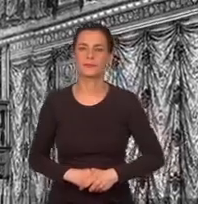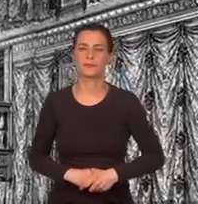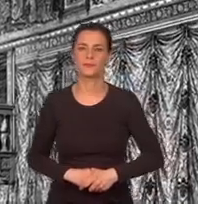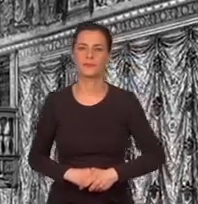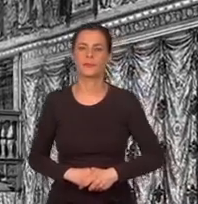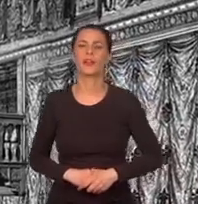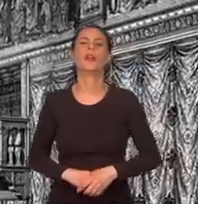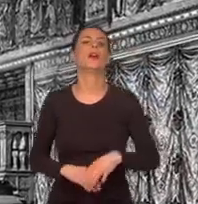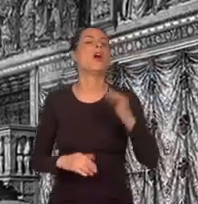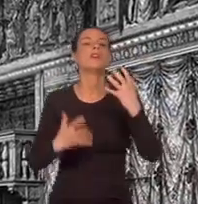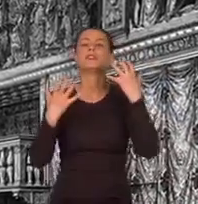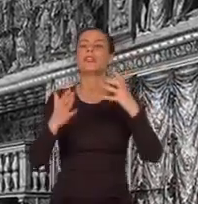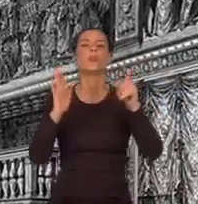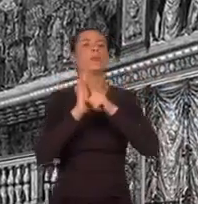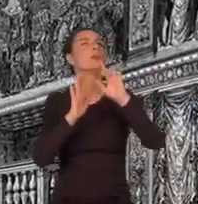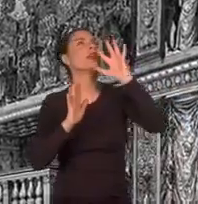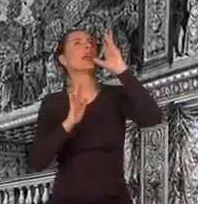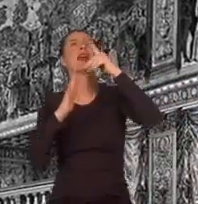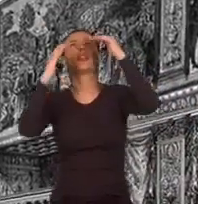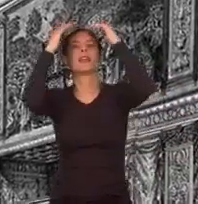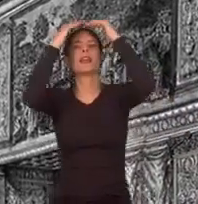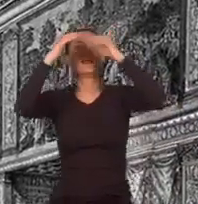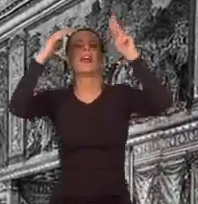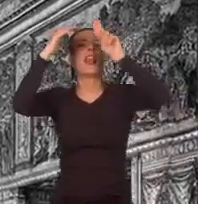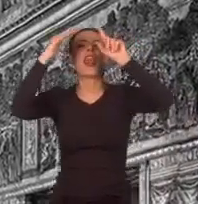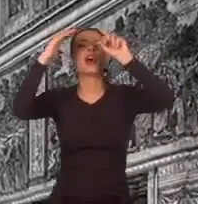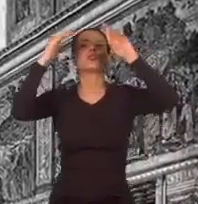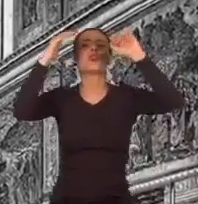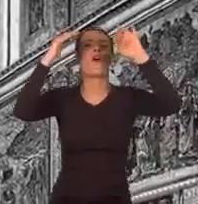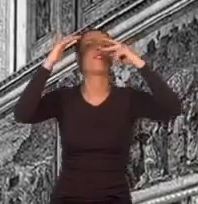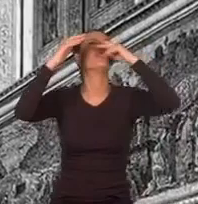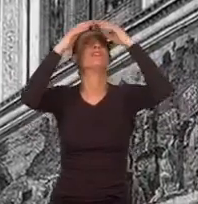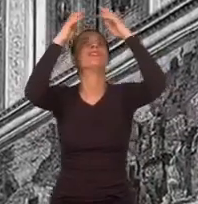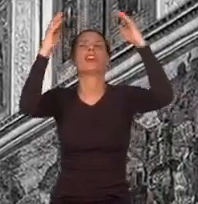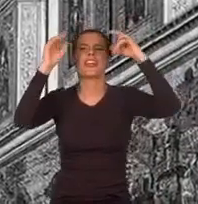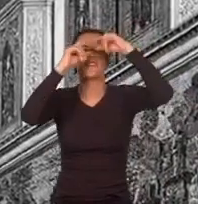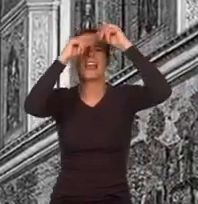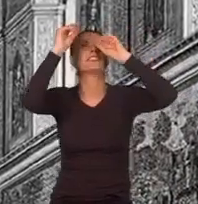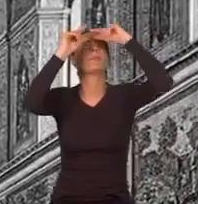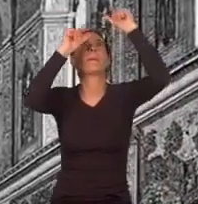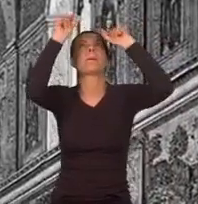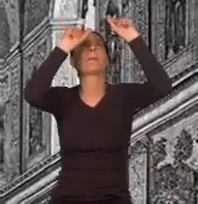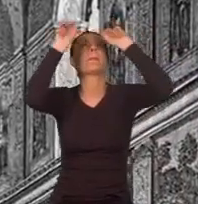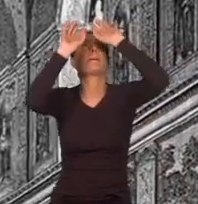Ukoronowaniem pomieszczenia był wspaniały, lazurowy firmament, usiany złotymi gwiazdami.